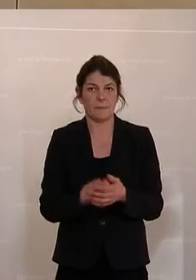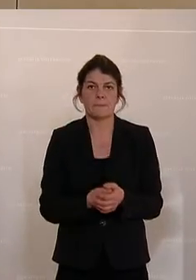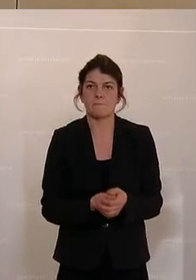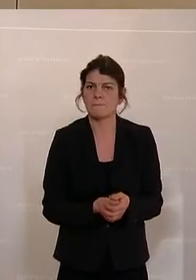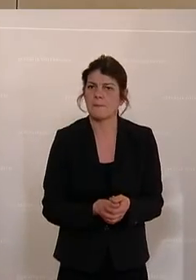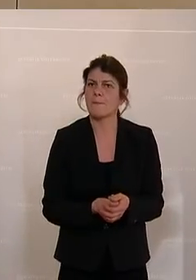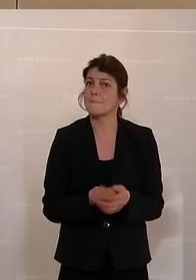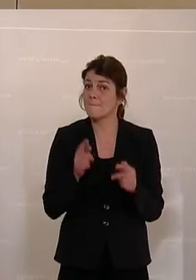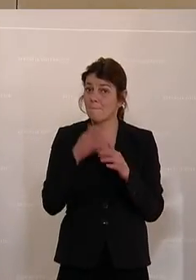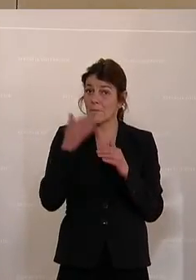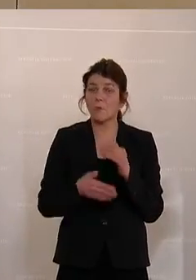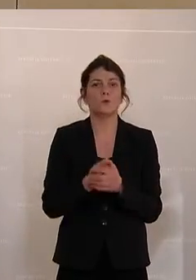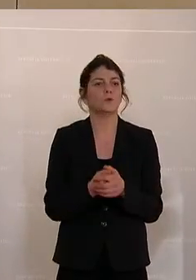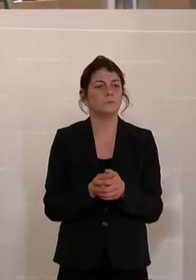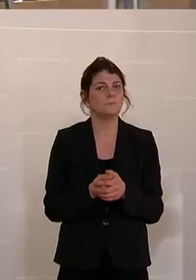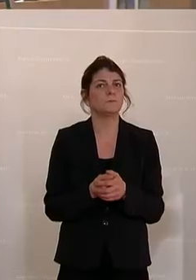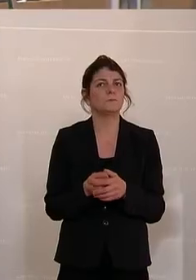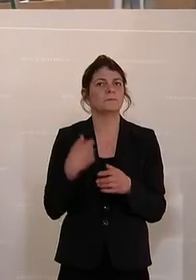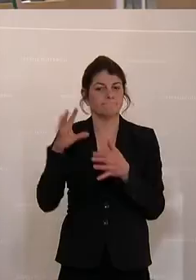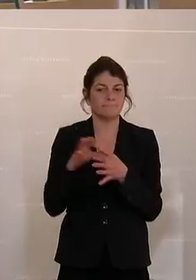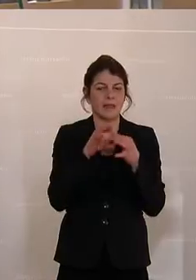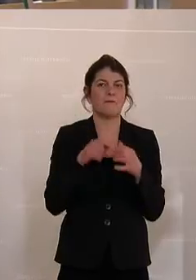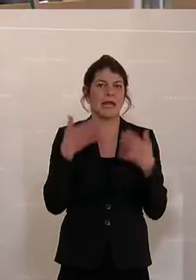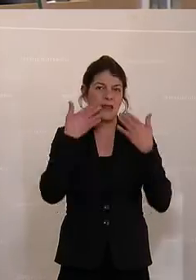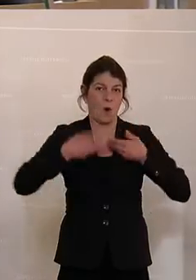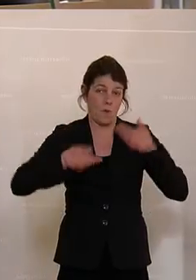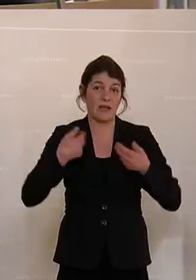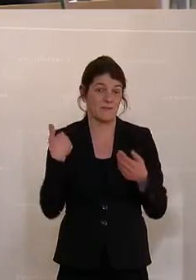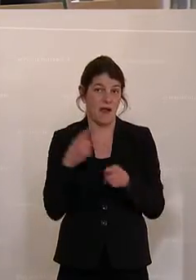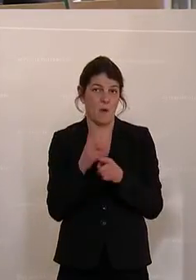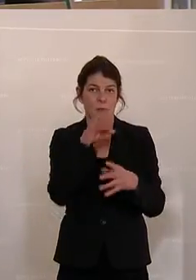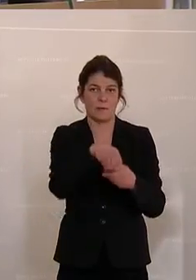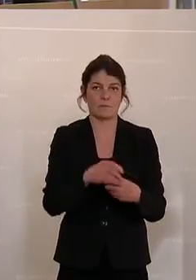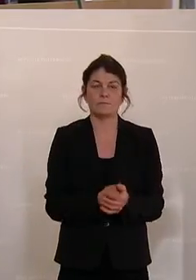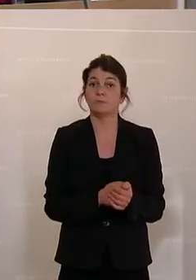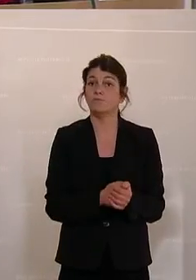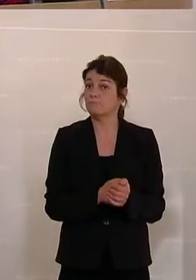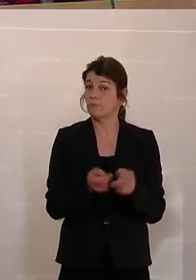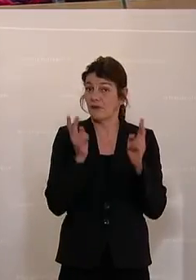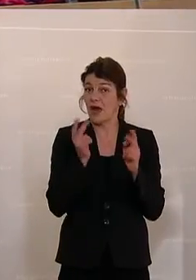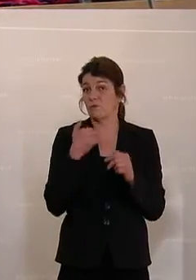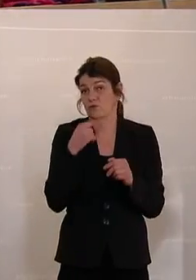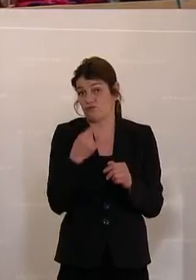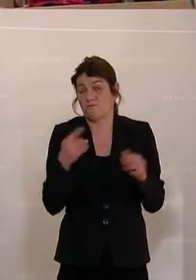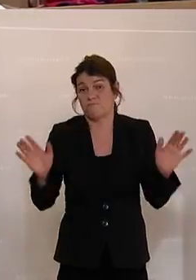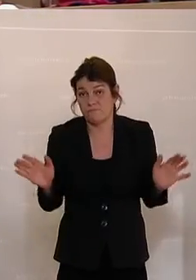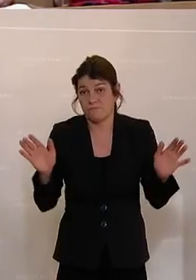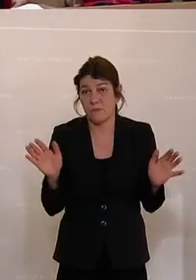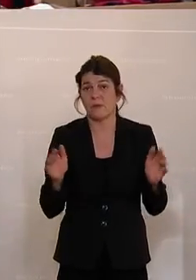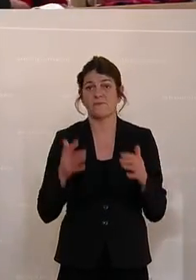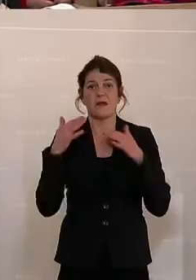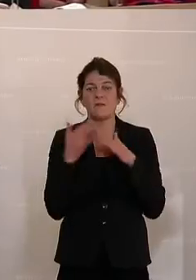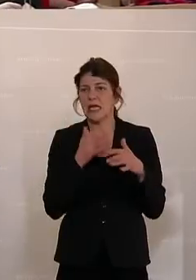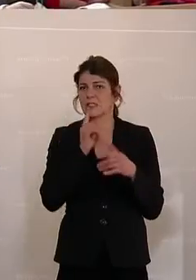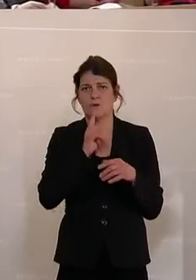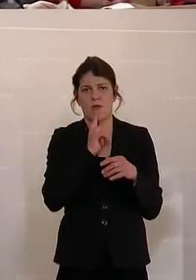Und ganz zum Schluss komme ich jetzt auch noch zur Klimakonferenz, auf der ich war. Und wo man wirklich sagen muss, da ist viel zu